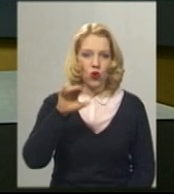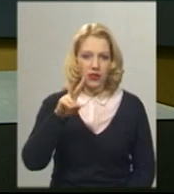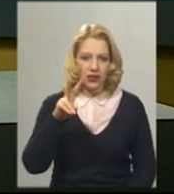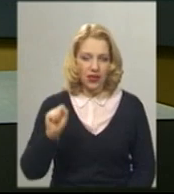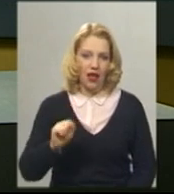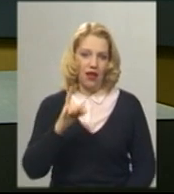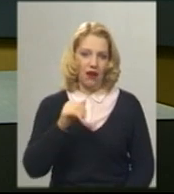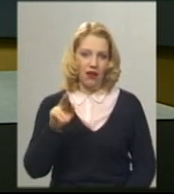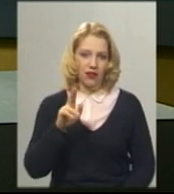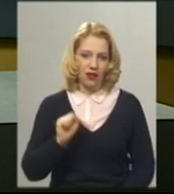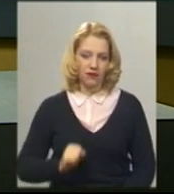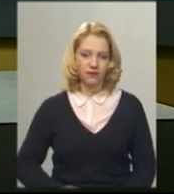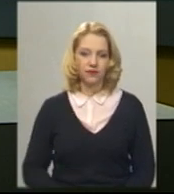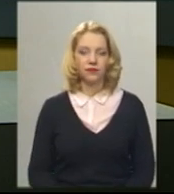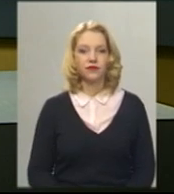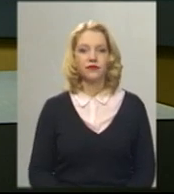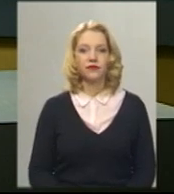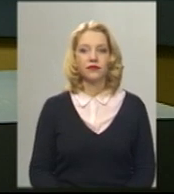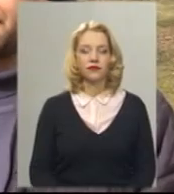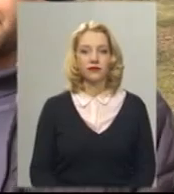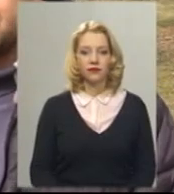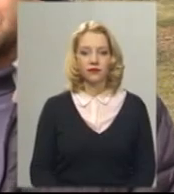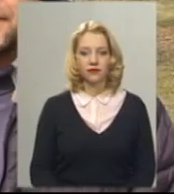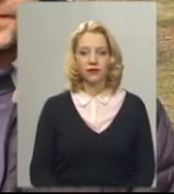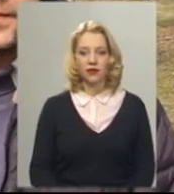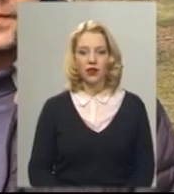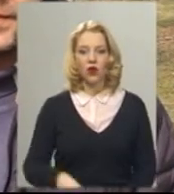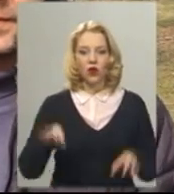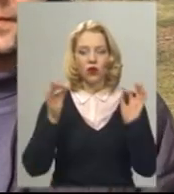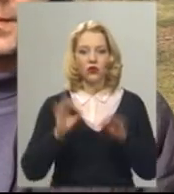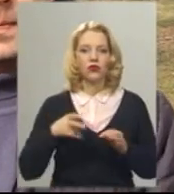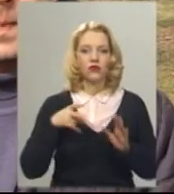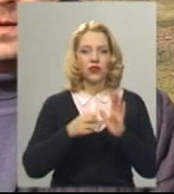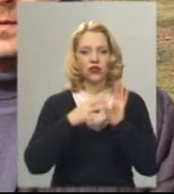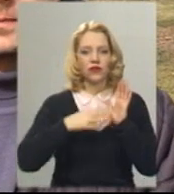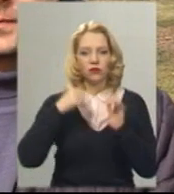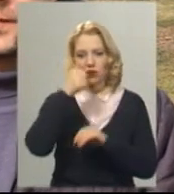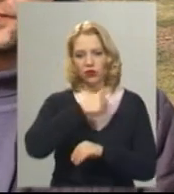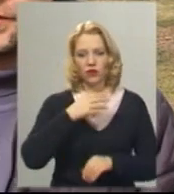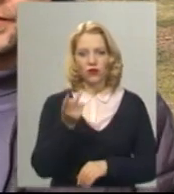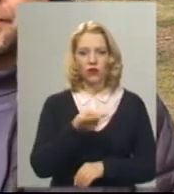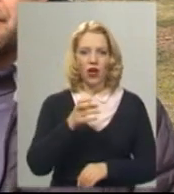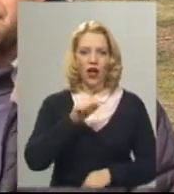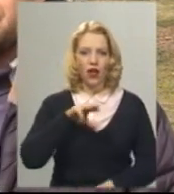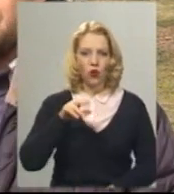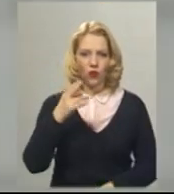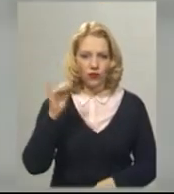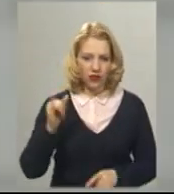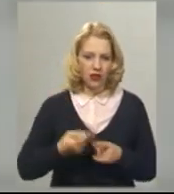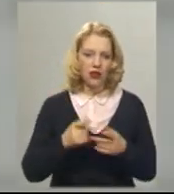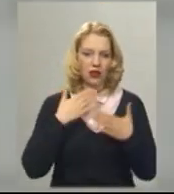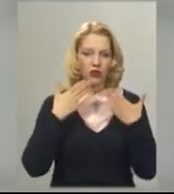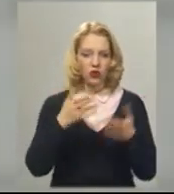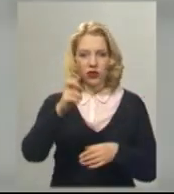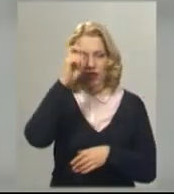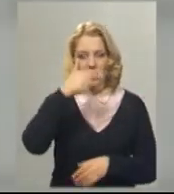розбиралась наша колега Неля Шпулак. Восени 2018 року АТОвці з Кам'янця-Подільського звертаються